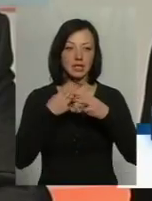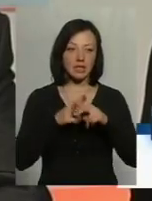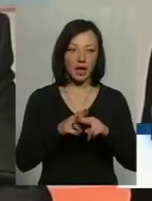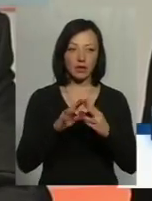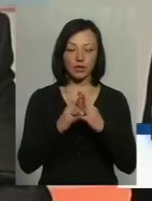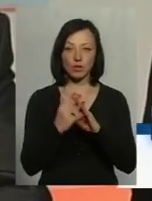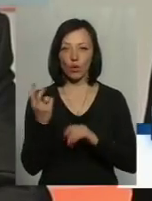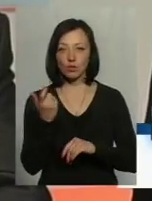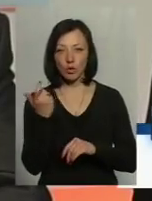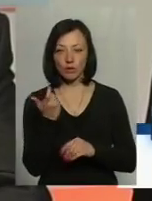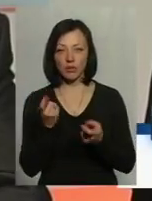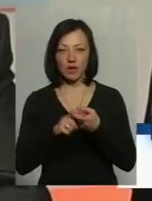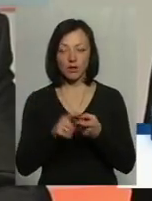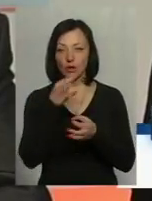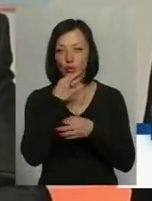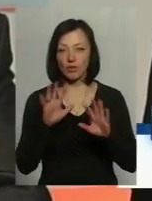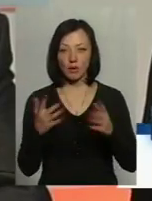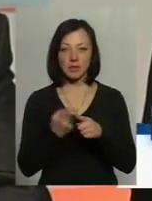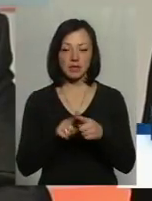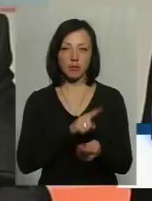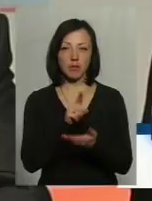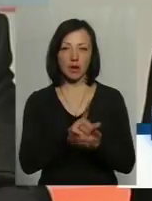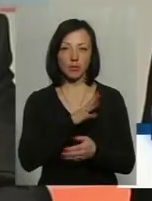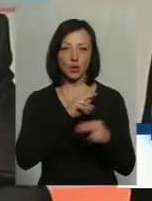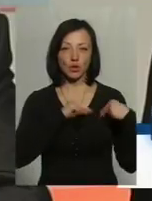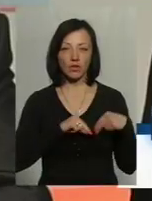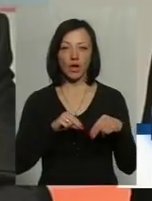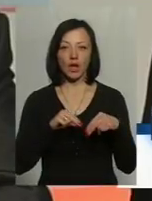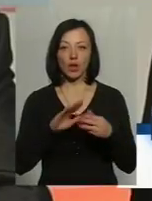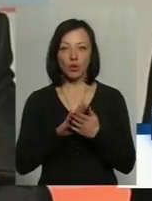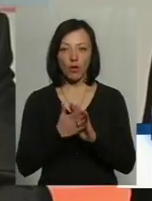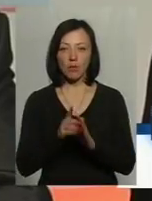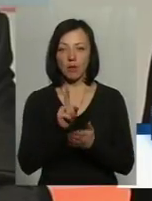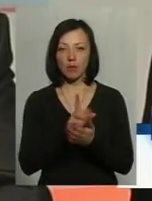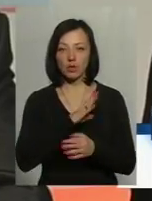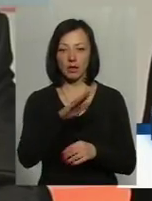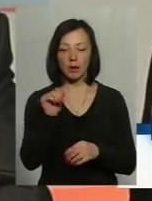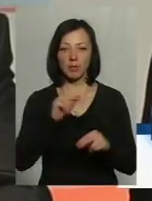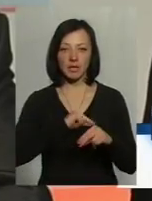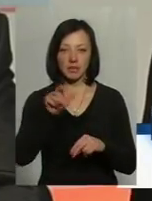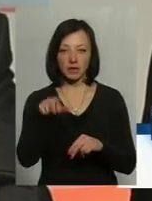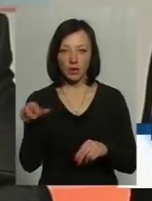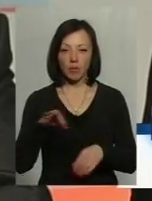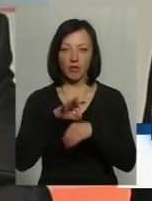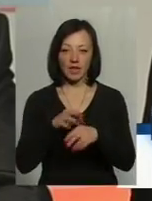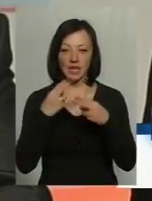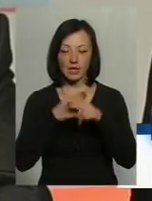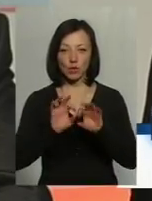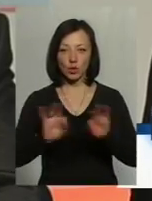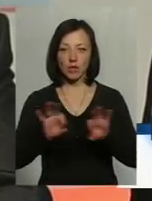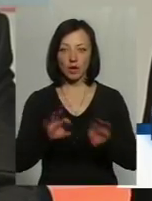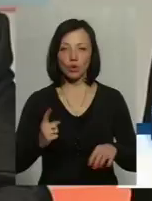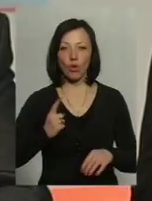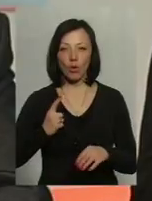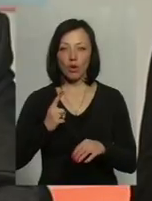сільськогосподарською пов'язана, в будь-якому випадку це має бути трудовий договір, це має бути найманий працівник, на якого мають проведений з ним інструктаж з охорони